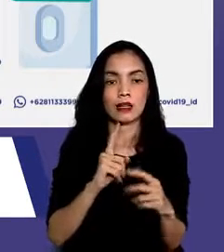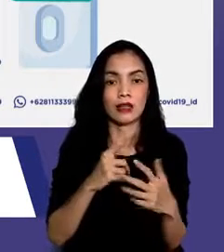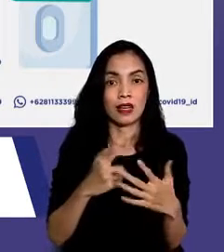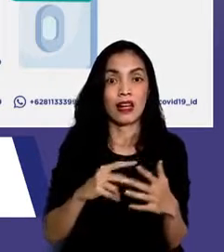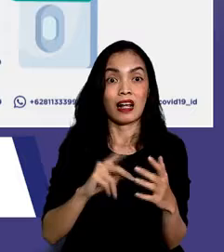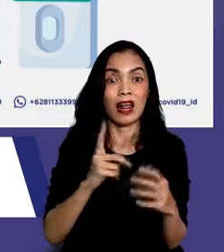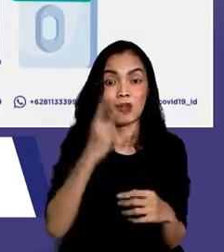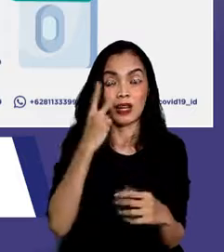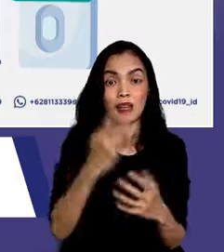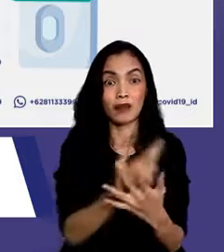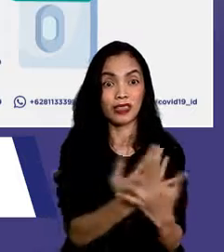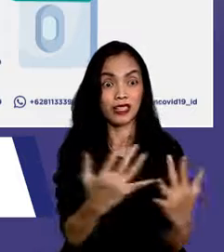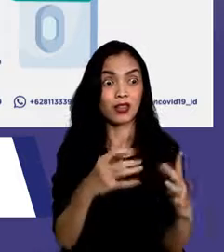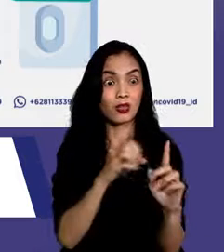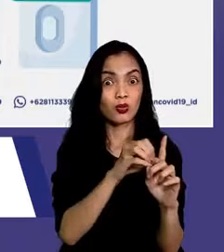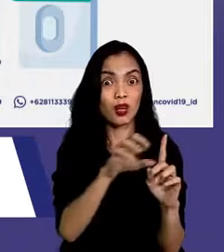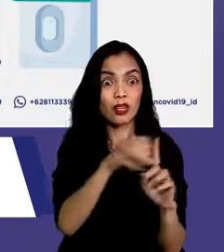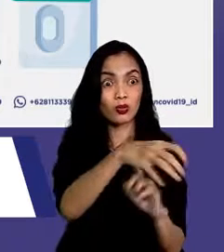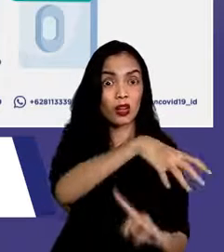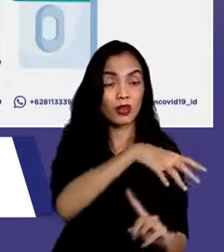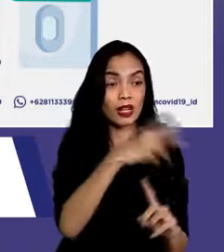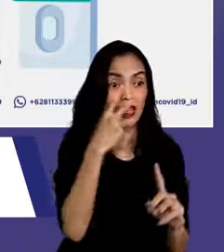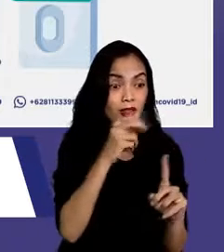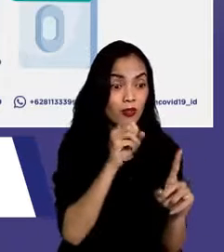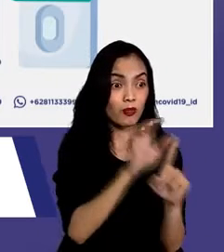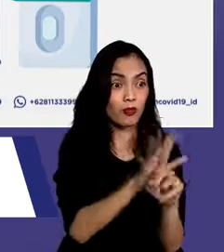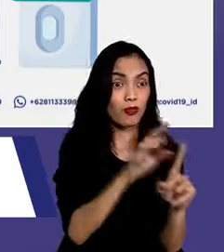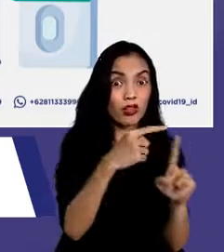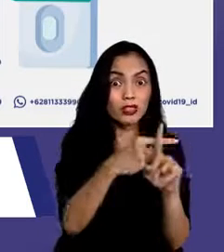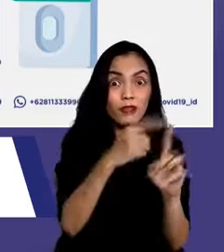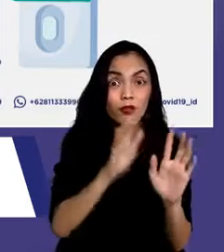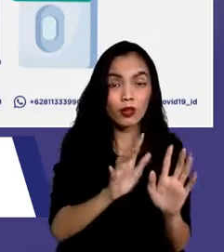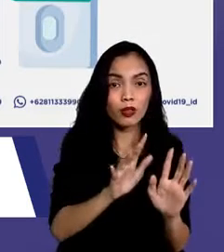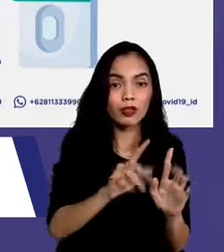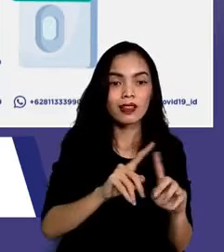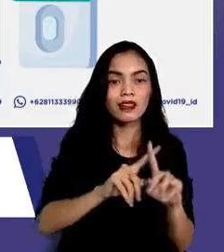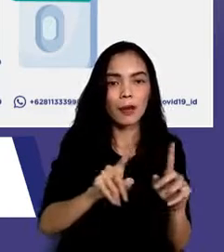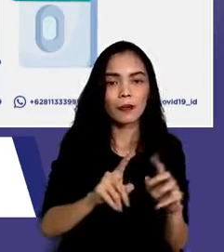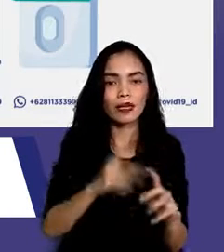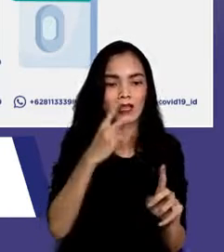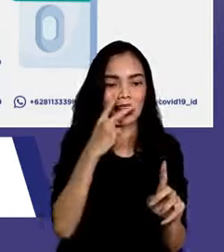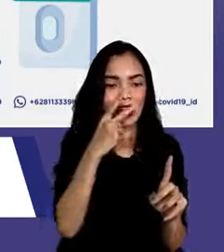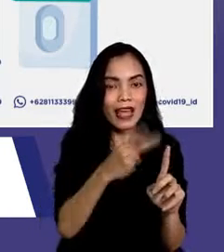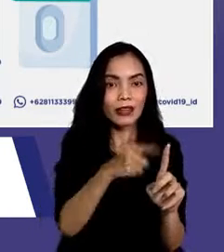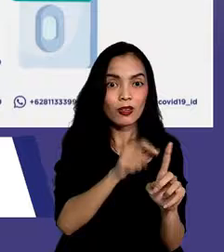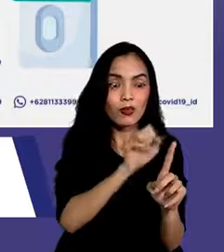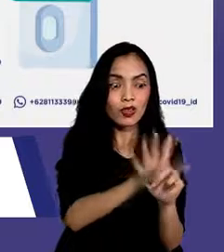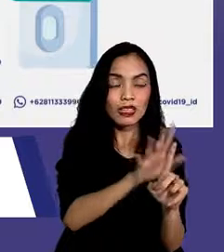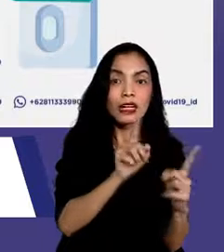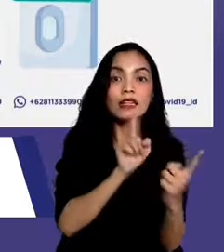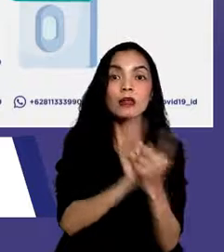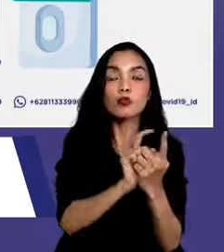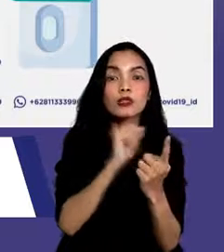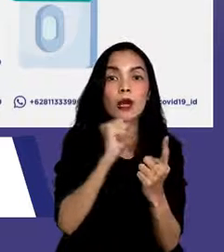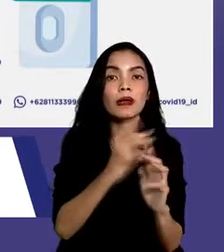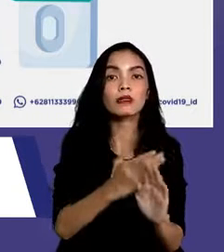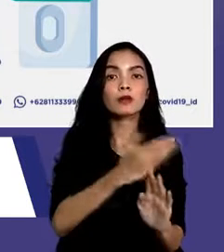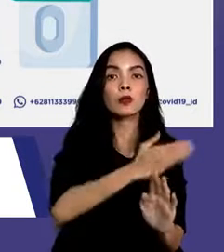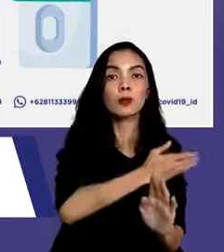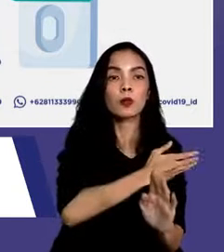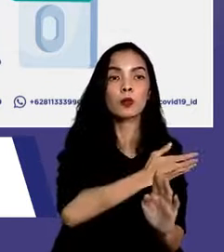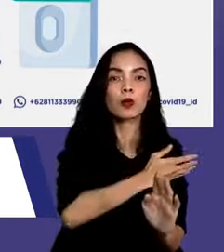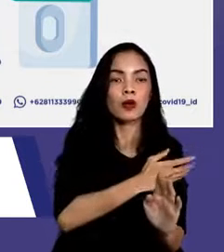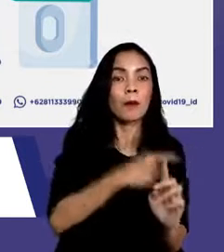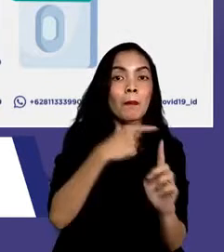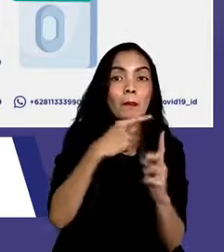harus dilakukan bukan hanya kepada kasus positif namun juga untuk kontak erat maupun orang yang bergejala ringan maupun